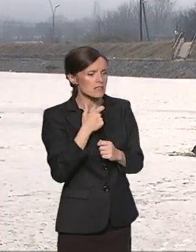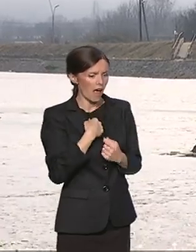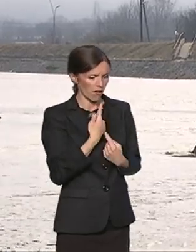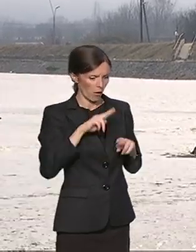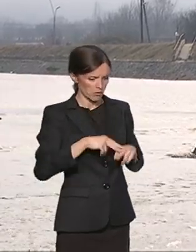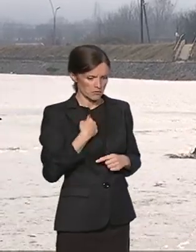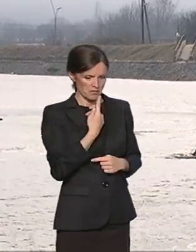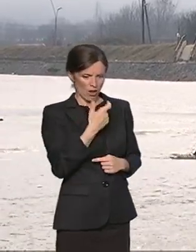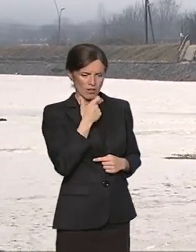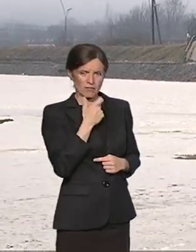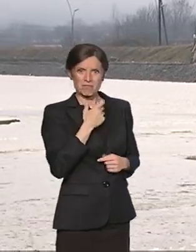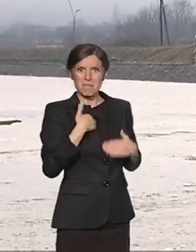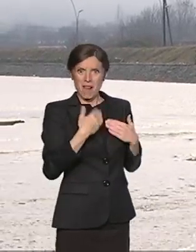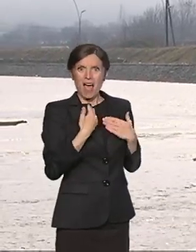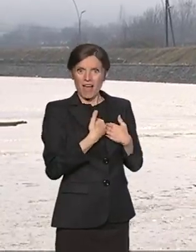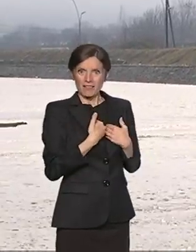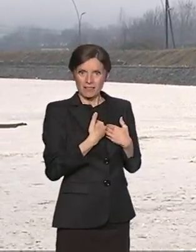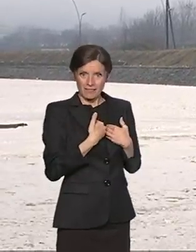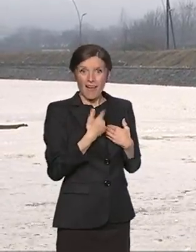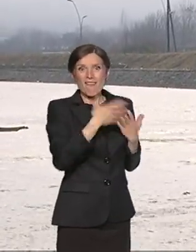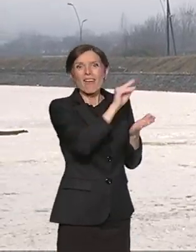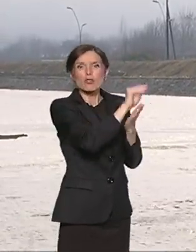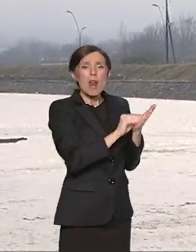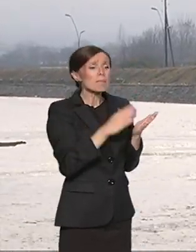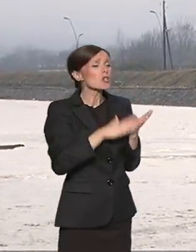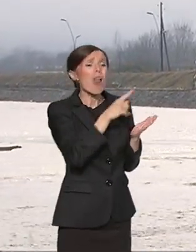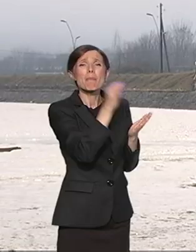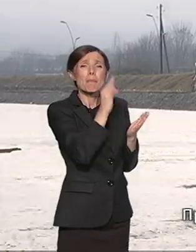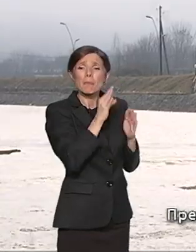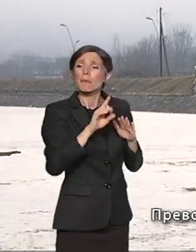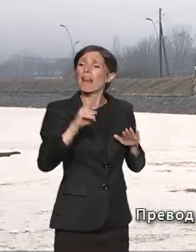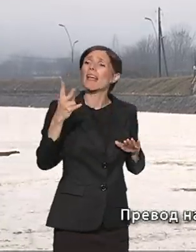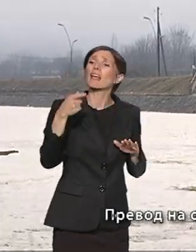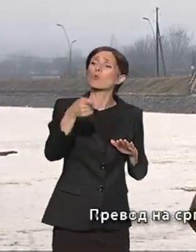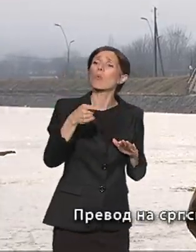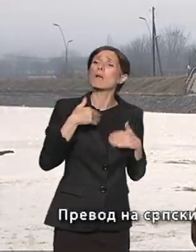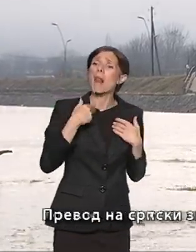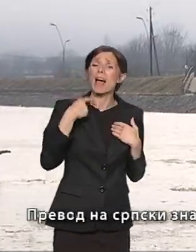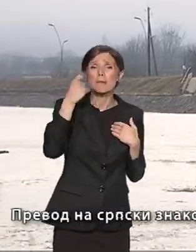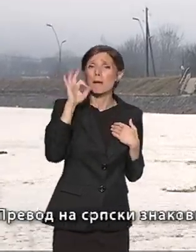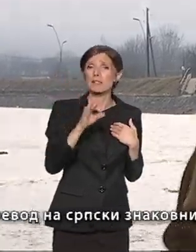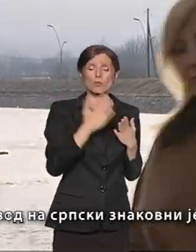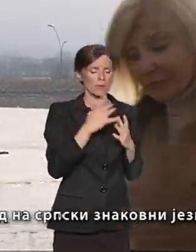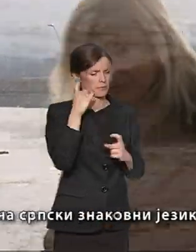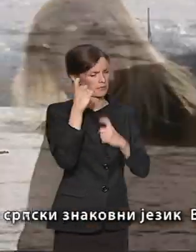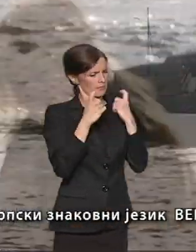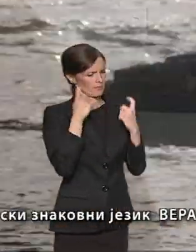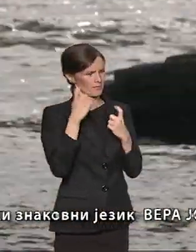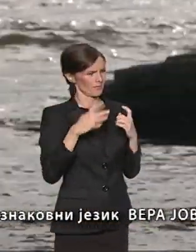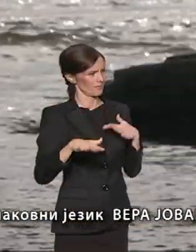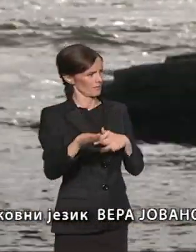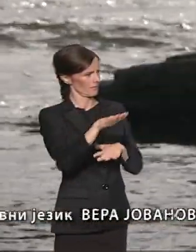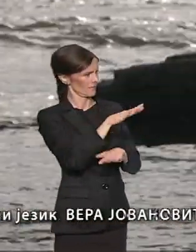ostao upitan nad sličnom bojazni posebno ovde negde gde protiče kriva reka